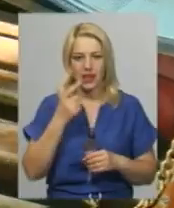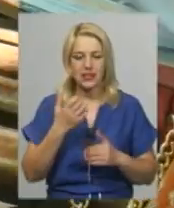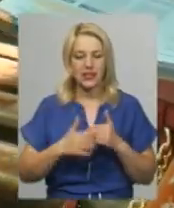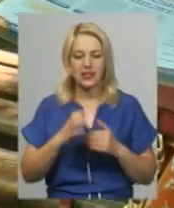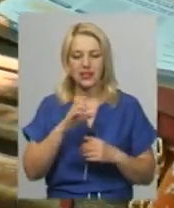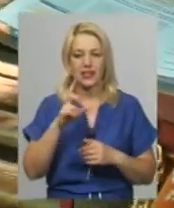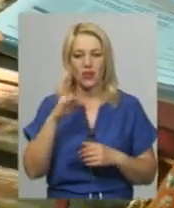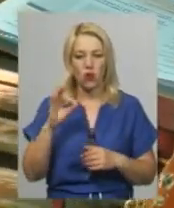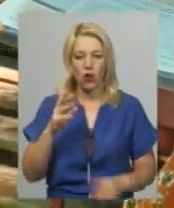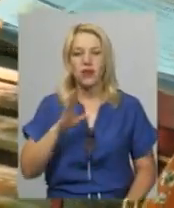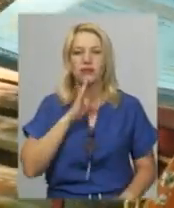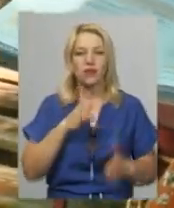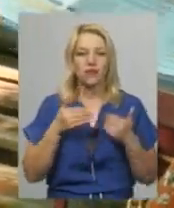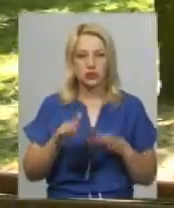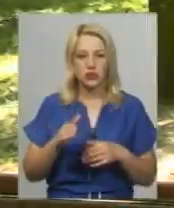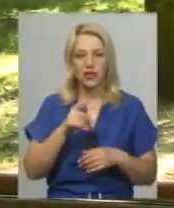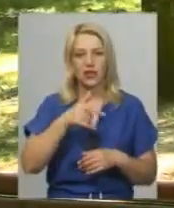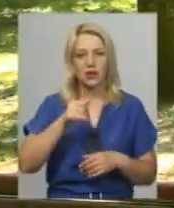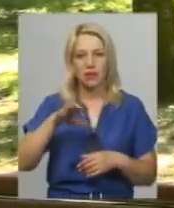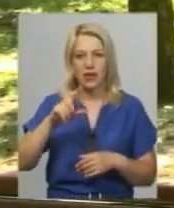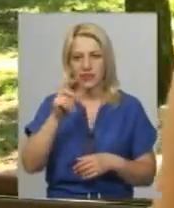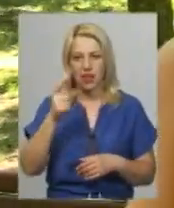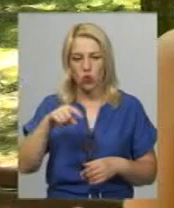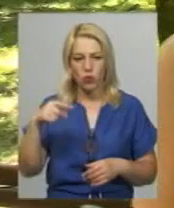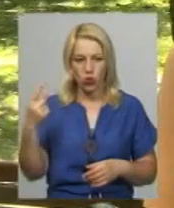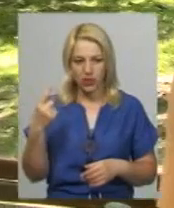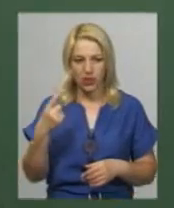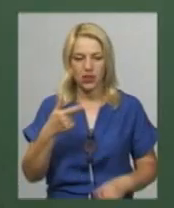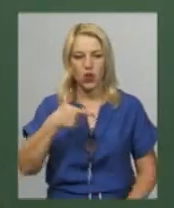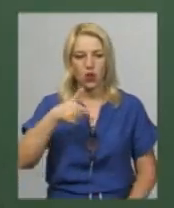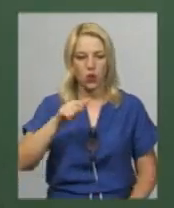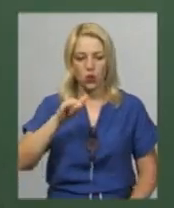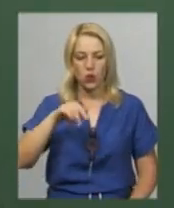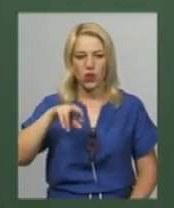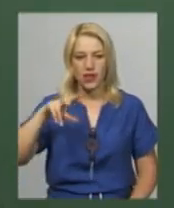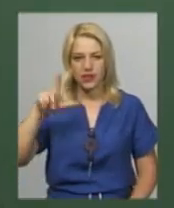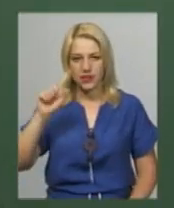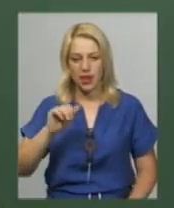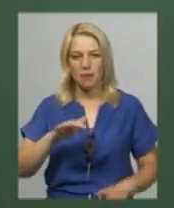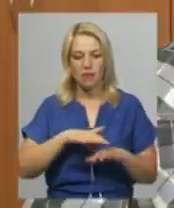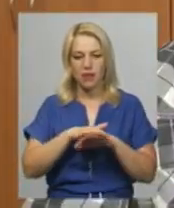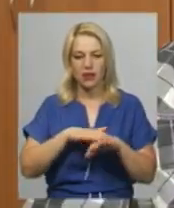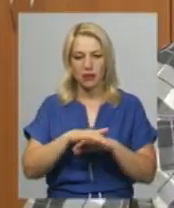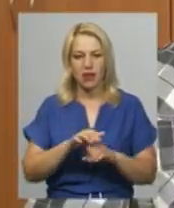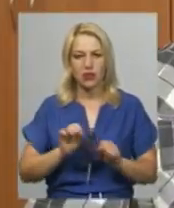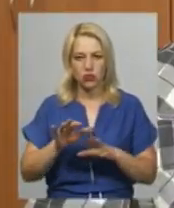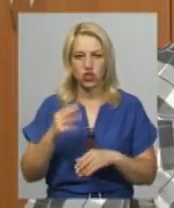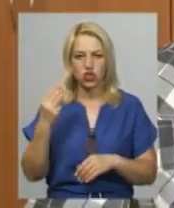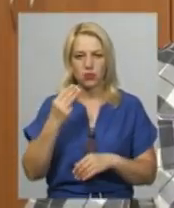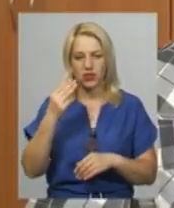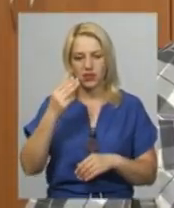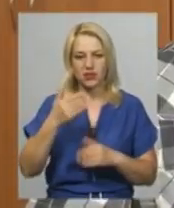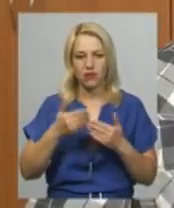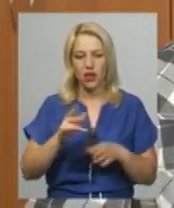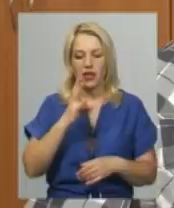Хмельницької гімназії номер один імені Володимира Красильського Катерина Булеза. Математику склав на максимальний бал ще петівський випускник НВК